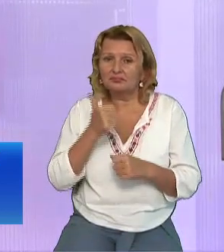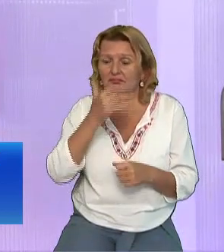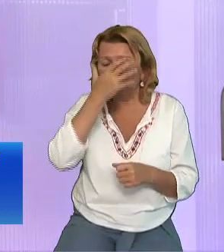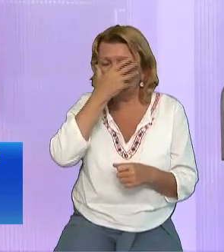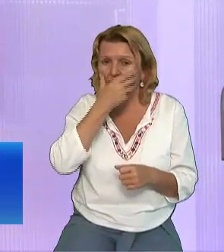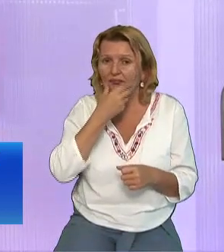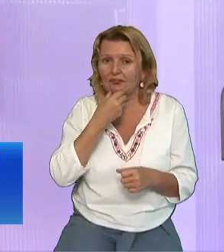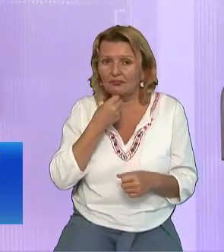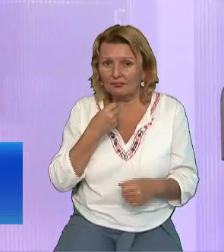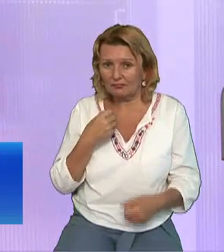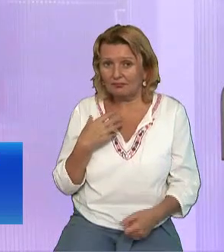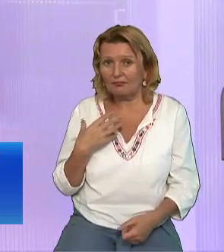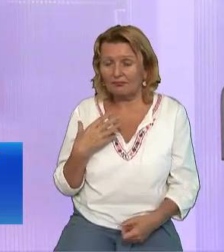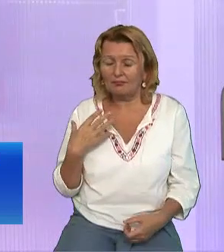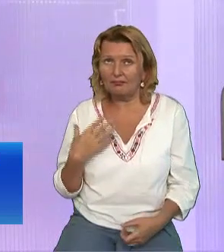Minți